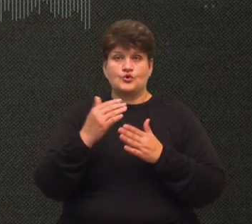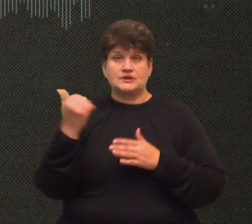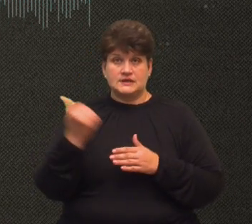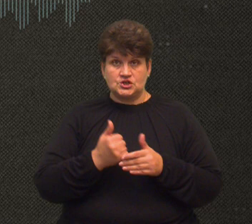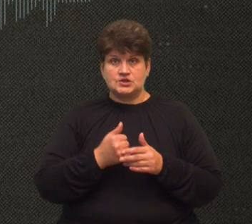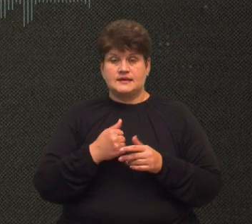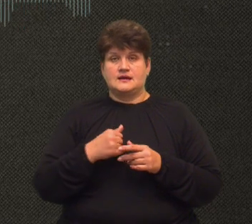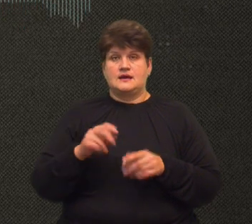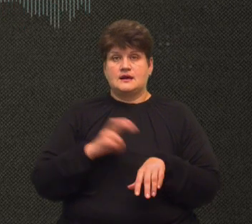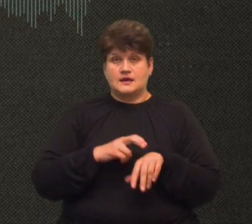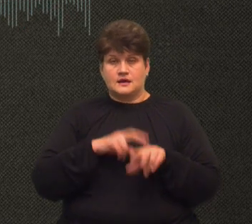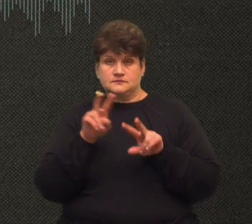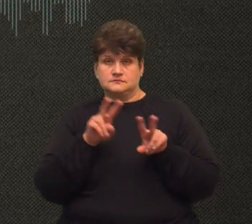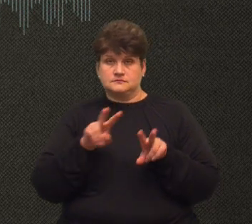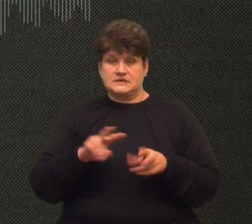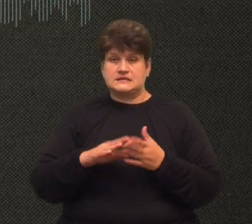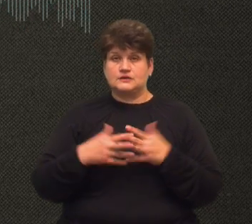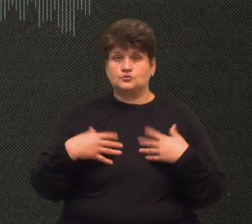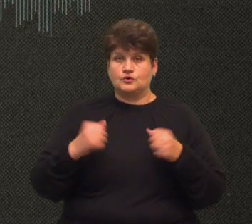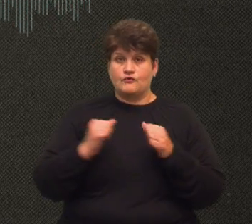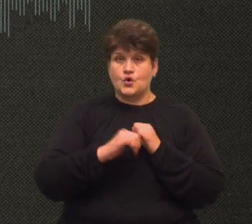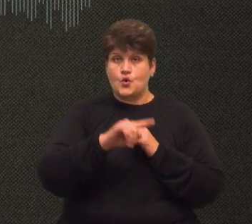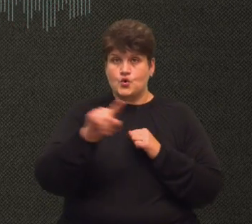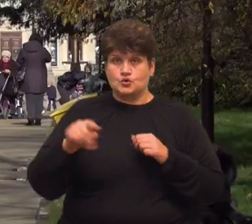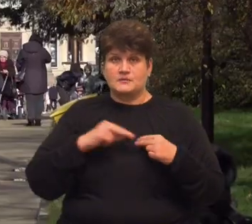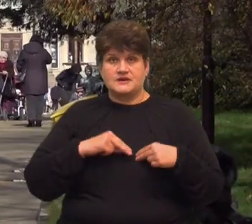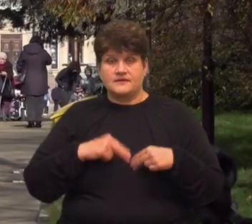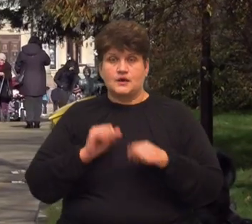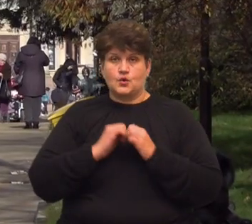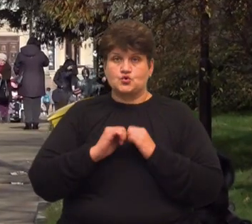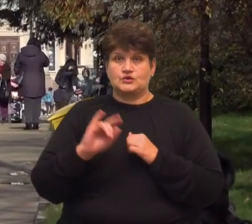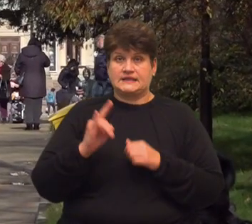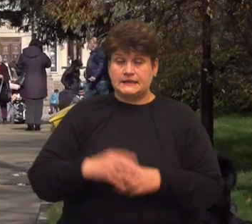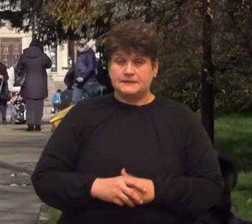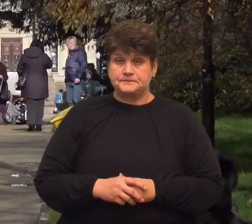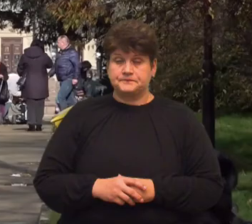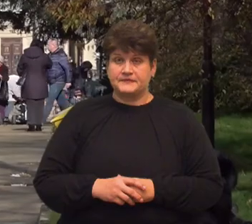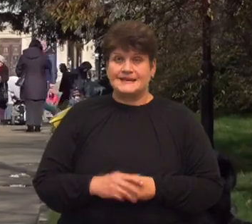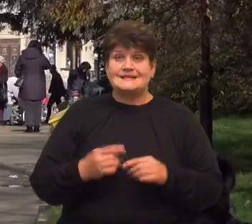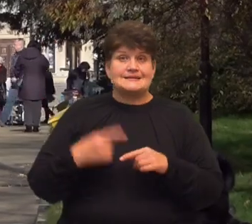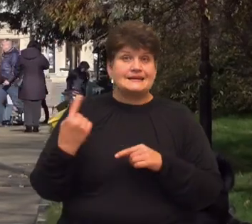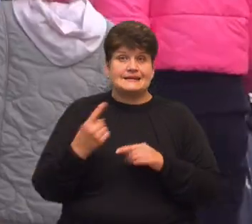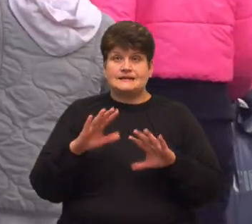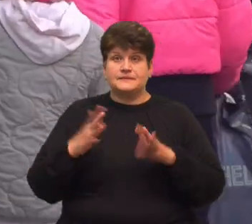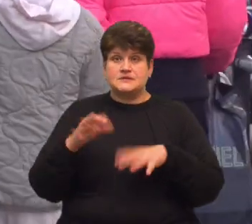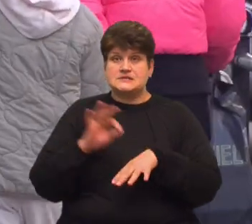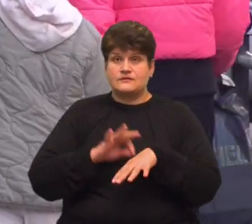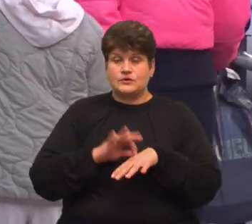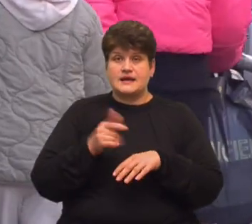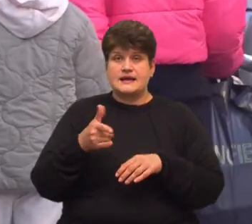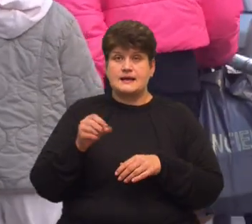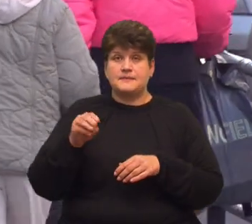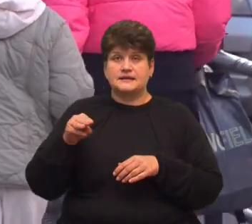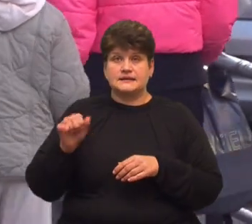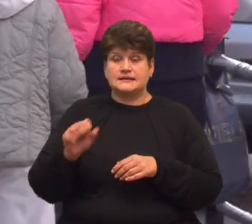лікарі за станом здоров'я відповідно кожного працівника і кожної дитини. Нагадаємо, наразі це єдиний випадок захворювання на гепатит А,